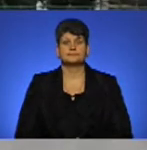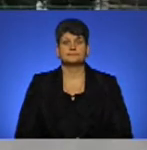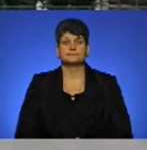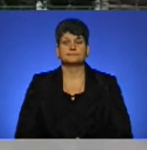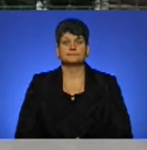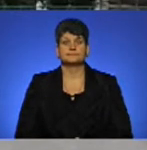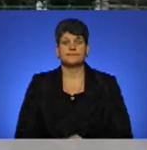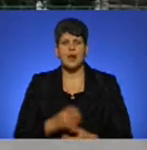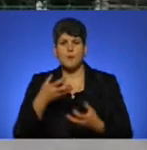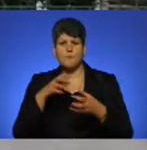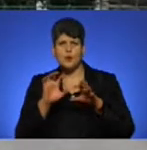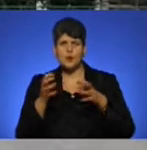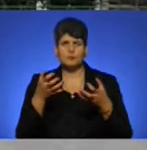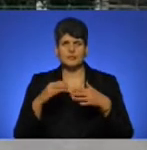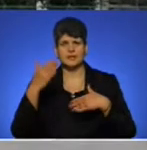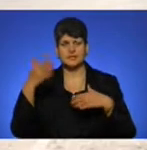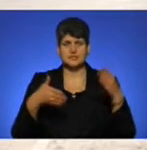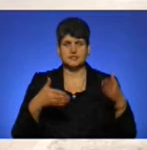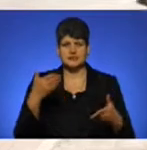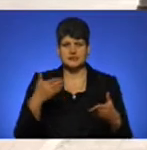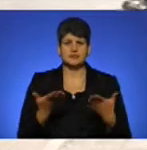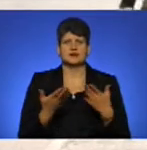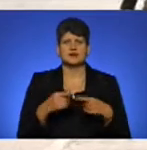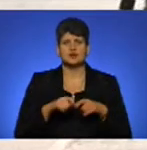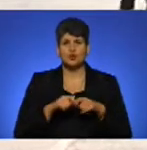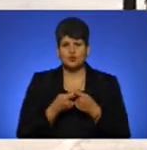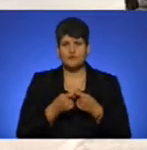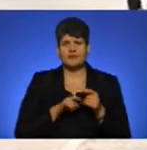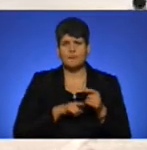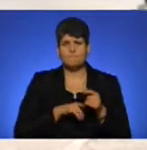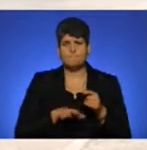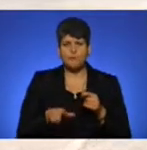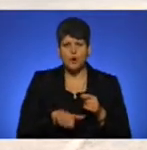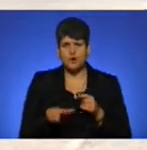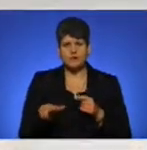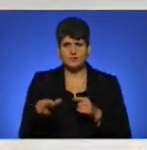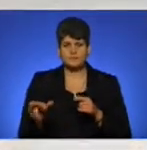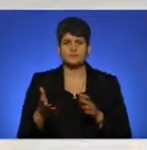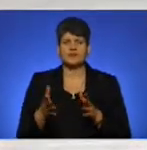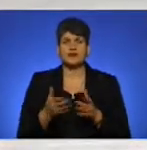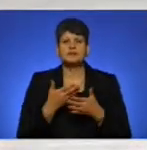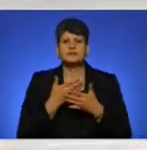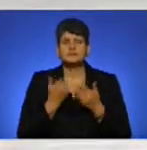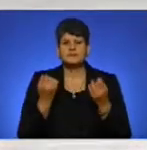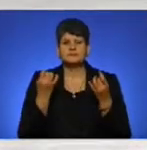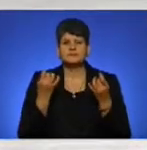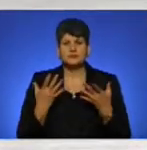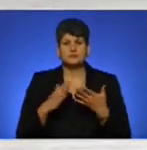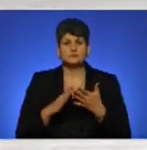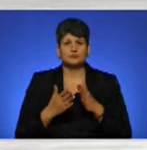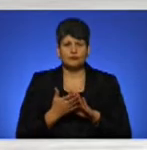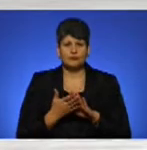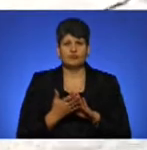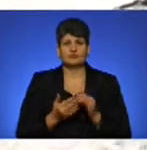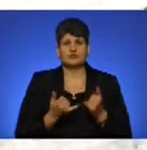Облуплені стіни будівлі аеровокзалу, зруйноване покриття злітної смуги, відсутність елементарних умов як